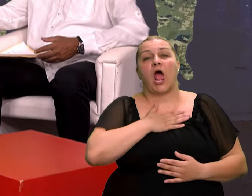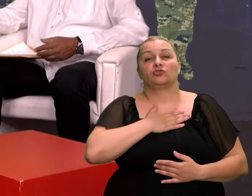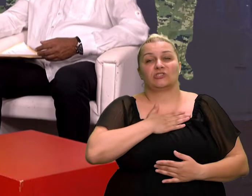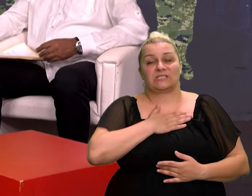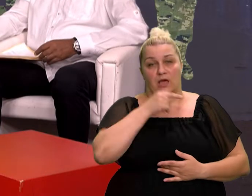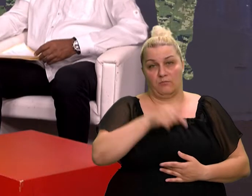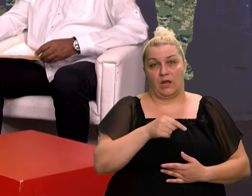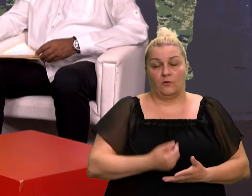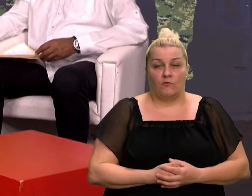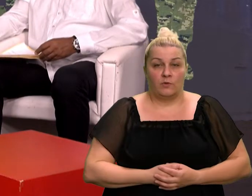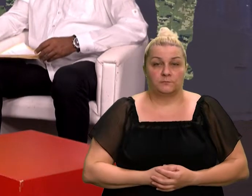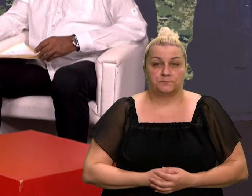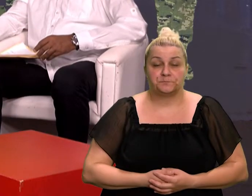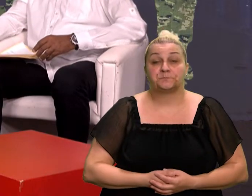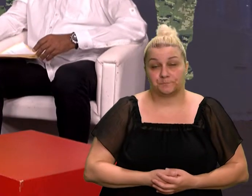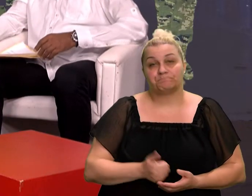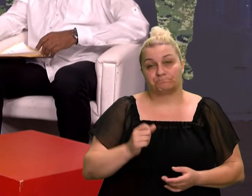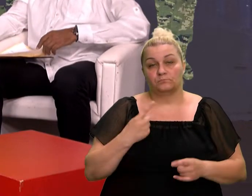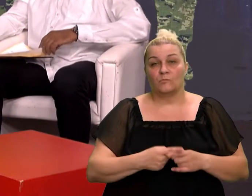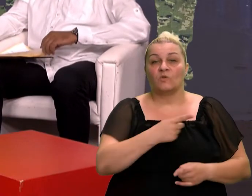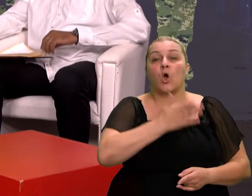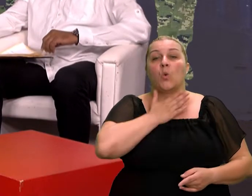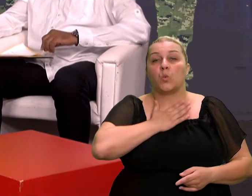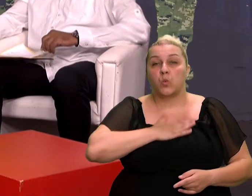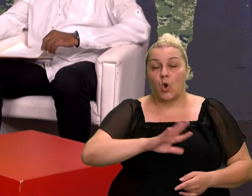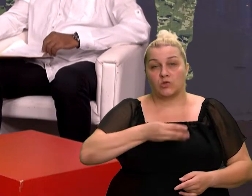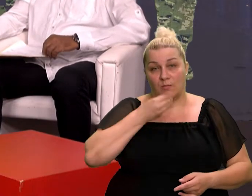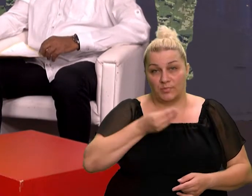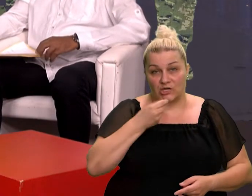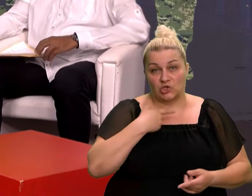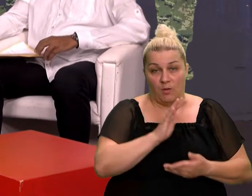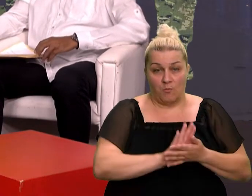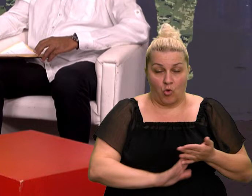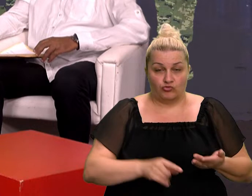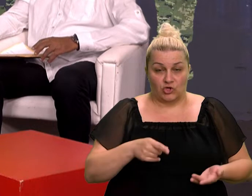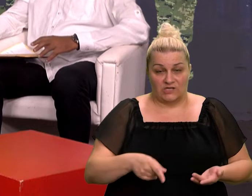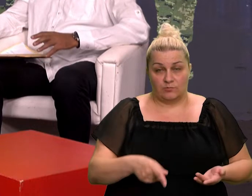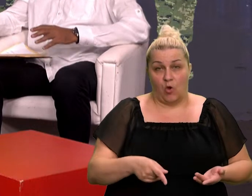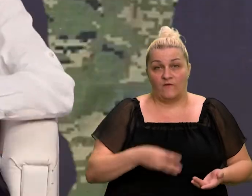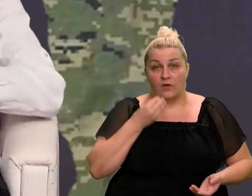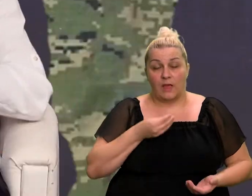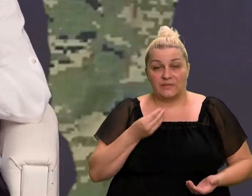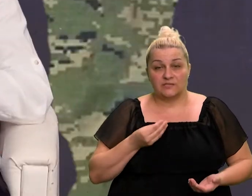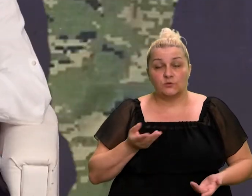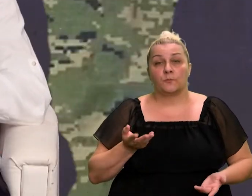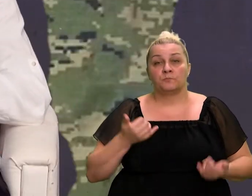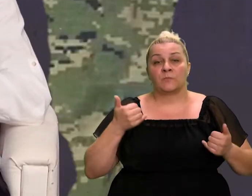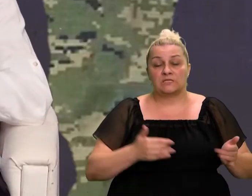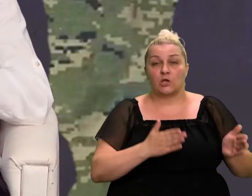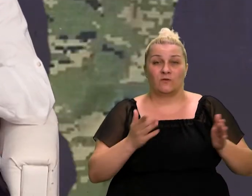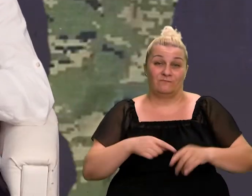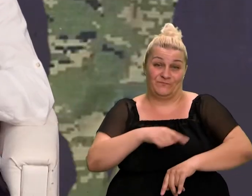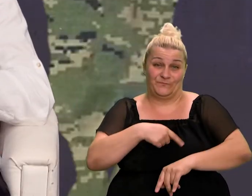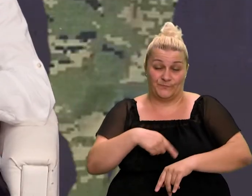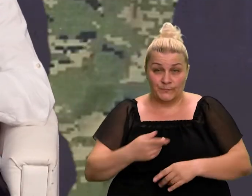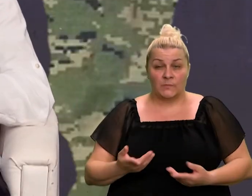Evo, jednom lijepom uvodnom pričom, besedom sve je započela u ovu emisiju. Ajmo mi, Ante, da na vrijeme